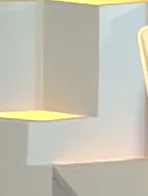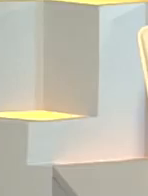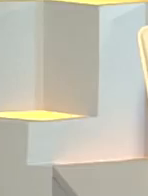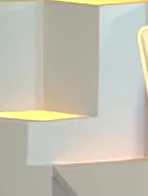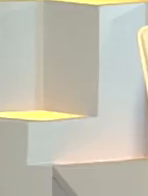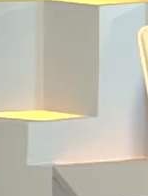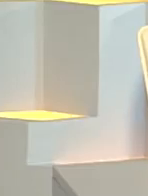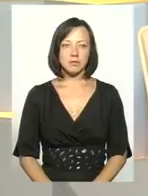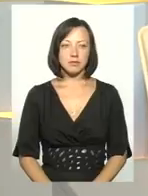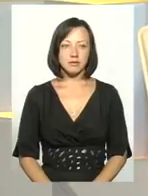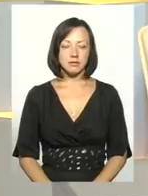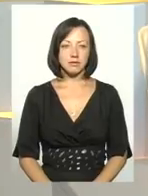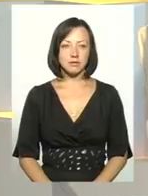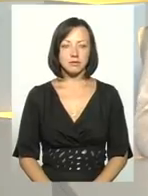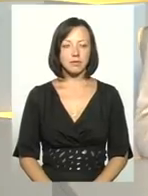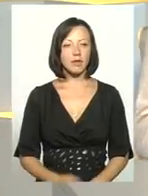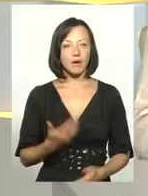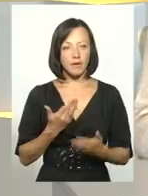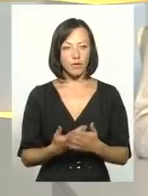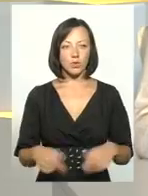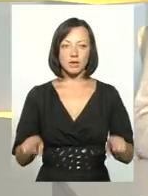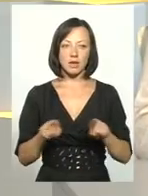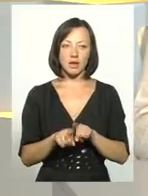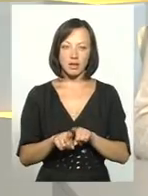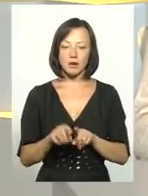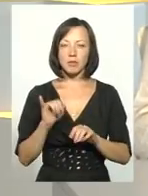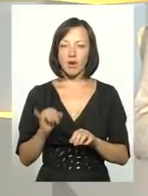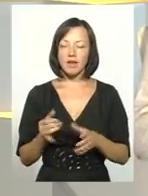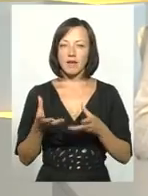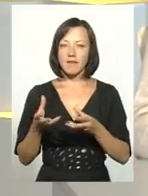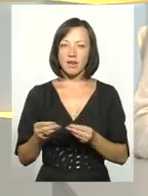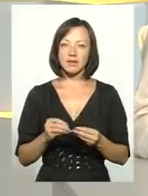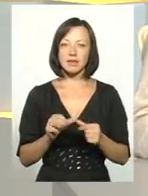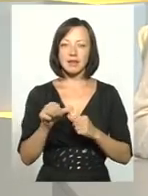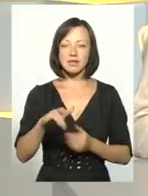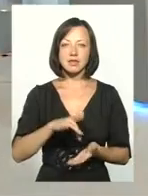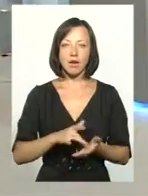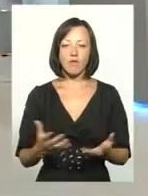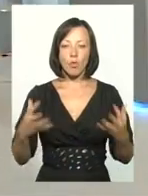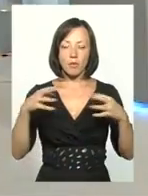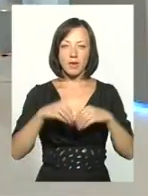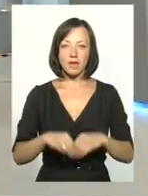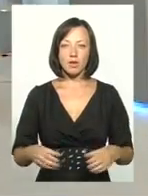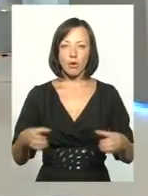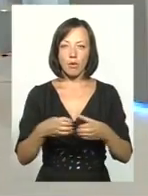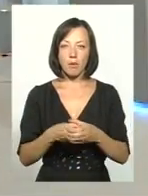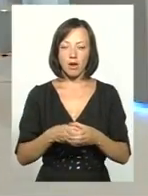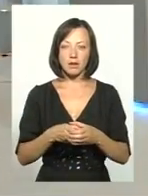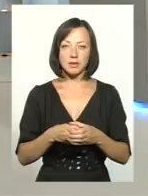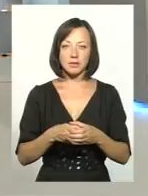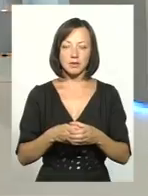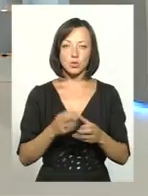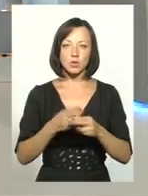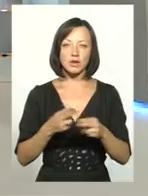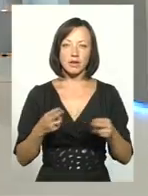Смішно. От такі от побічні ефекти децентралізації. Зрозуміло, в об'єднаної громади міської на